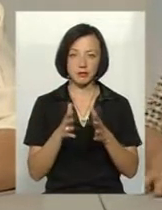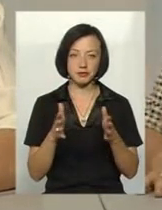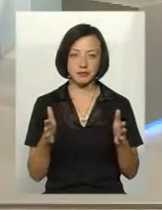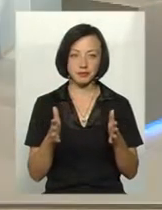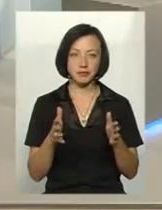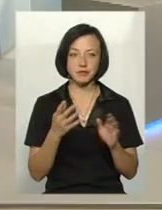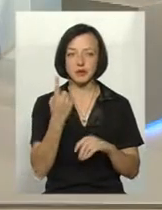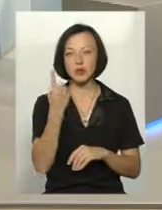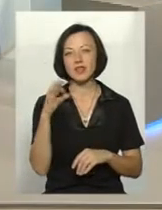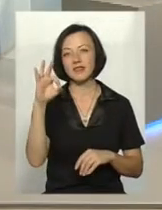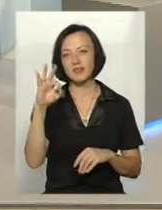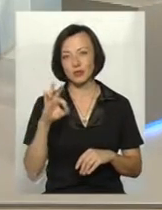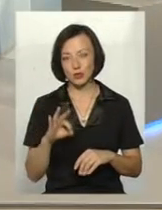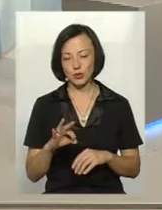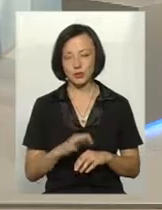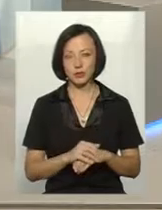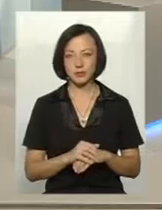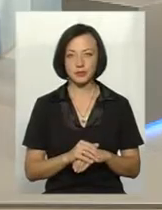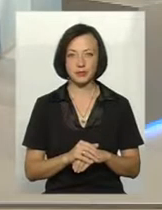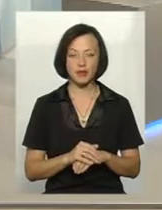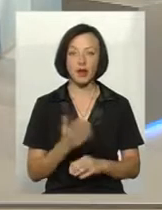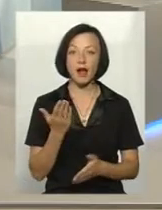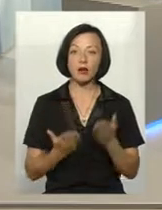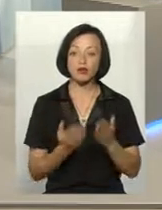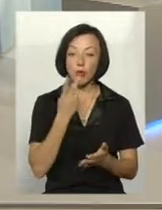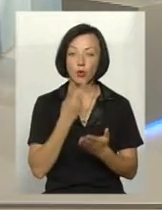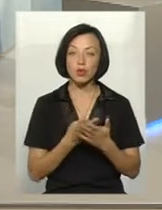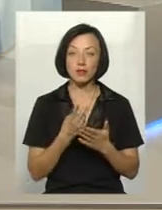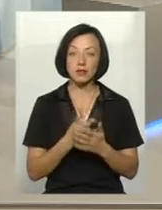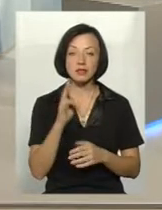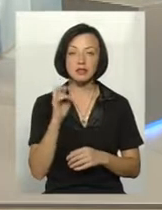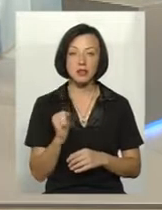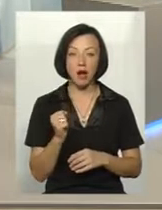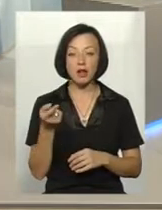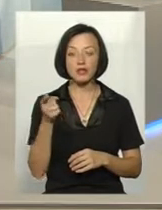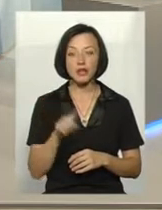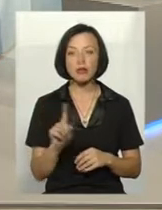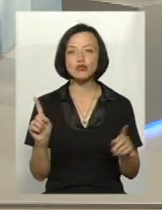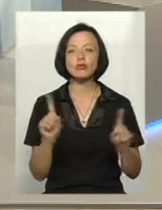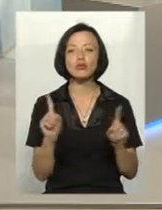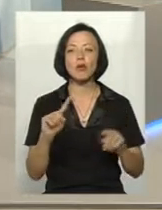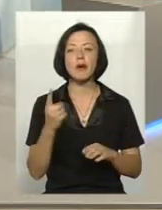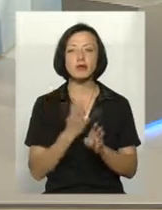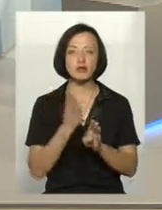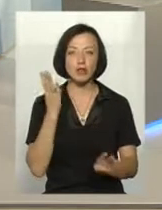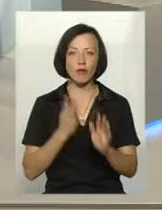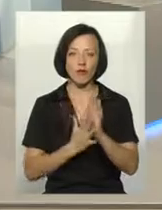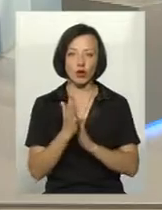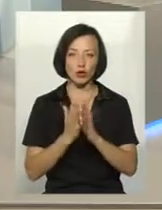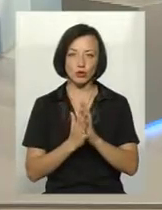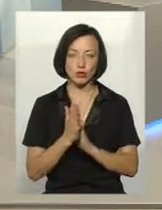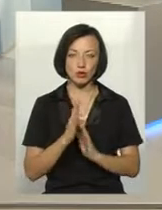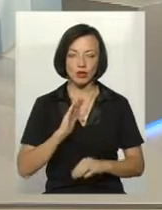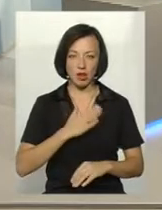менше відсотків відсотків населень якщо поглянути на те що насамперед вирощують наші